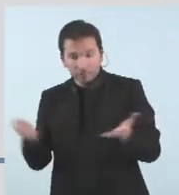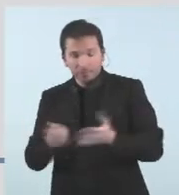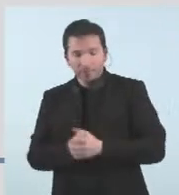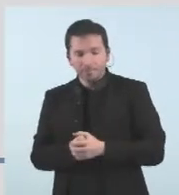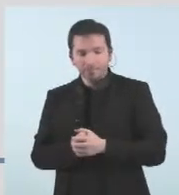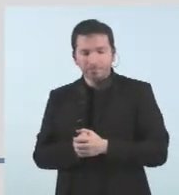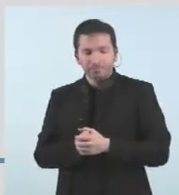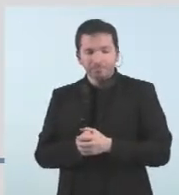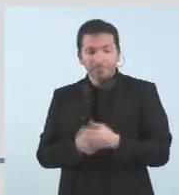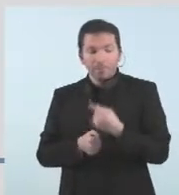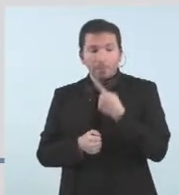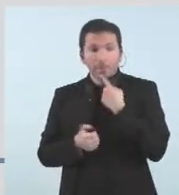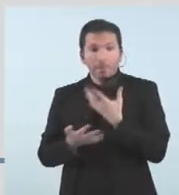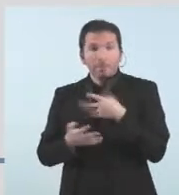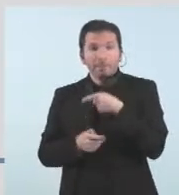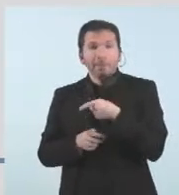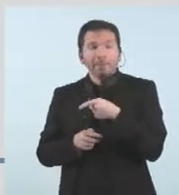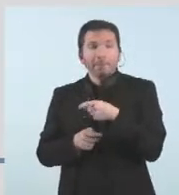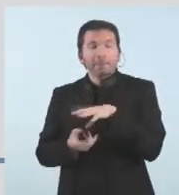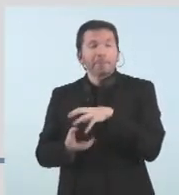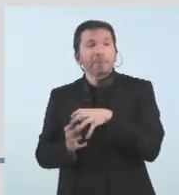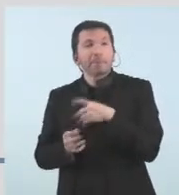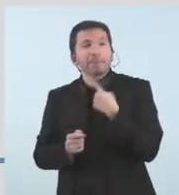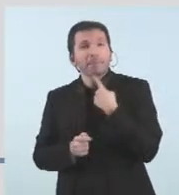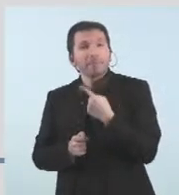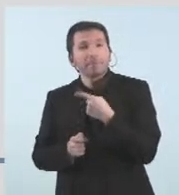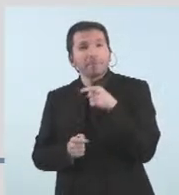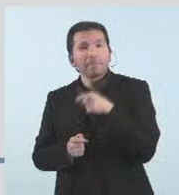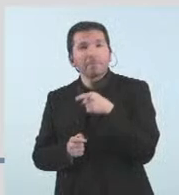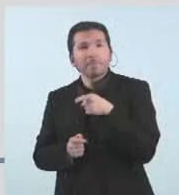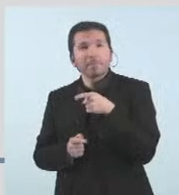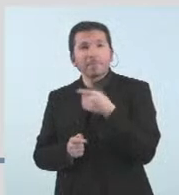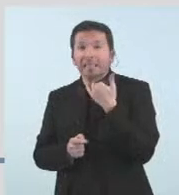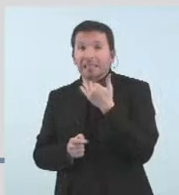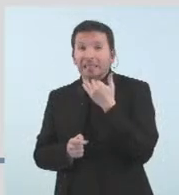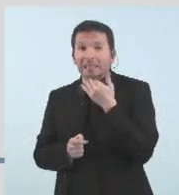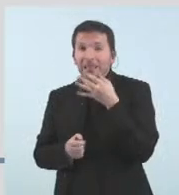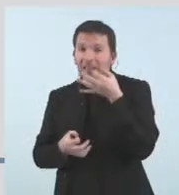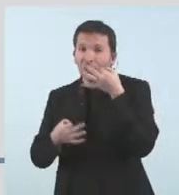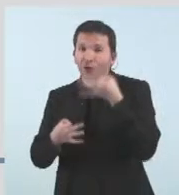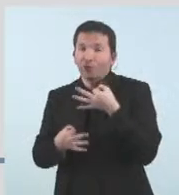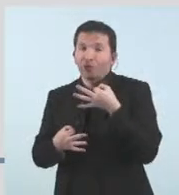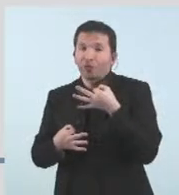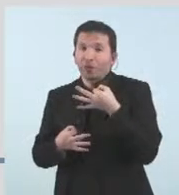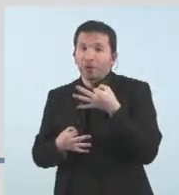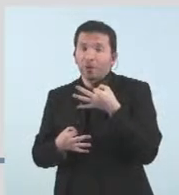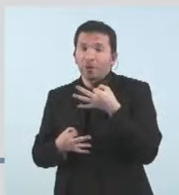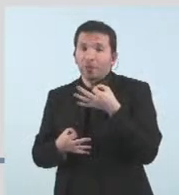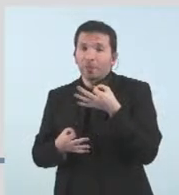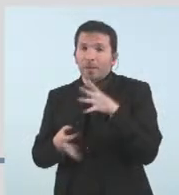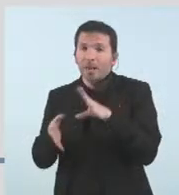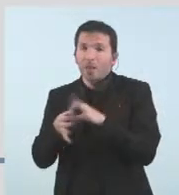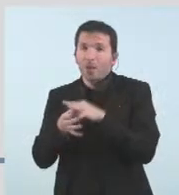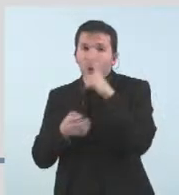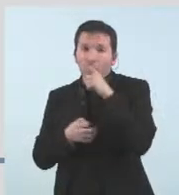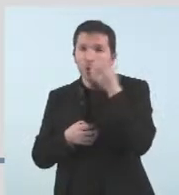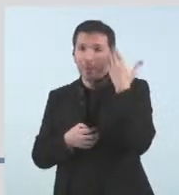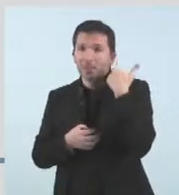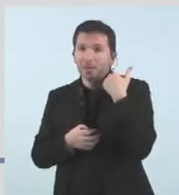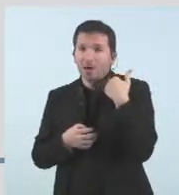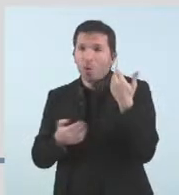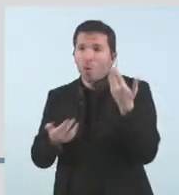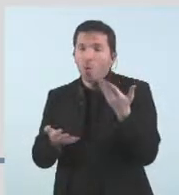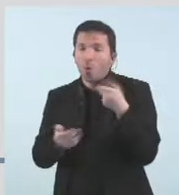notícia que es confirma respecte de l'any passat també és el fet de no convocar